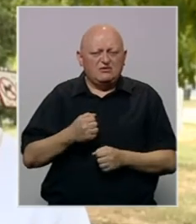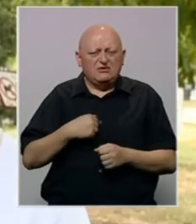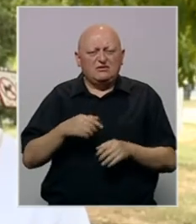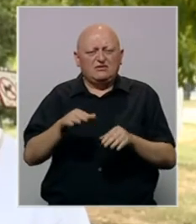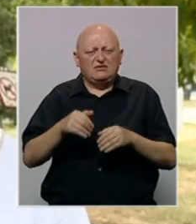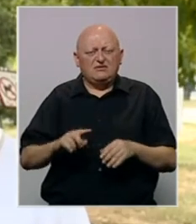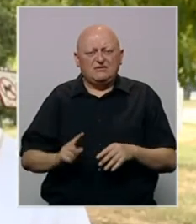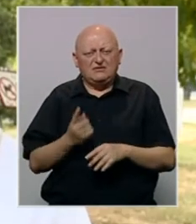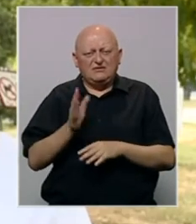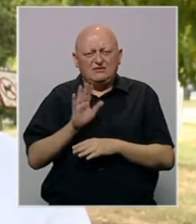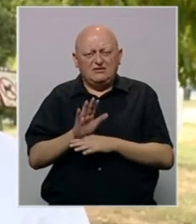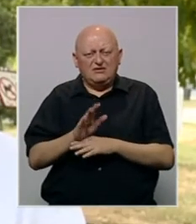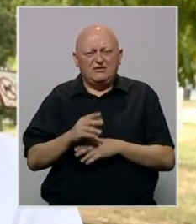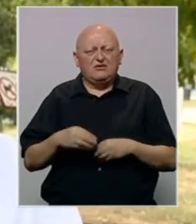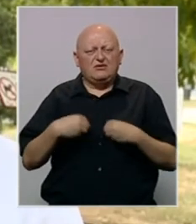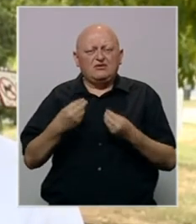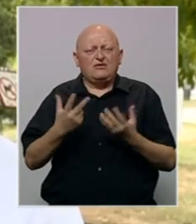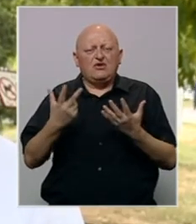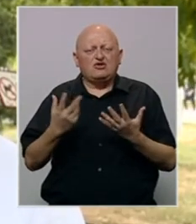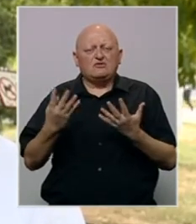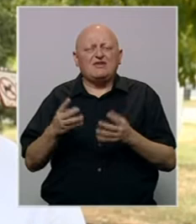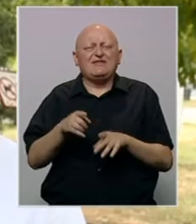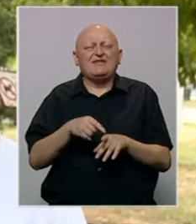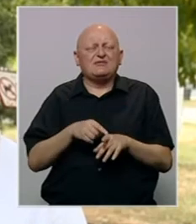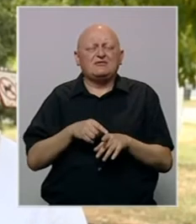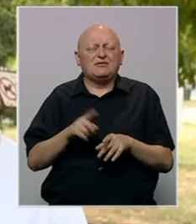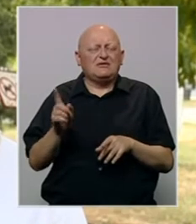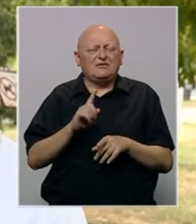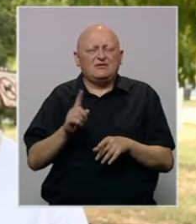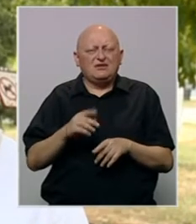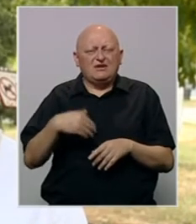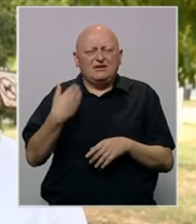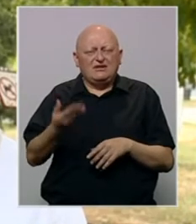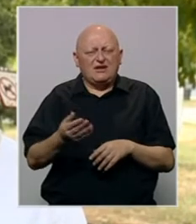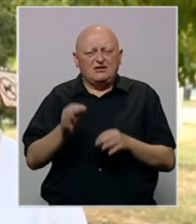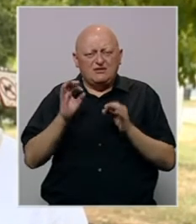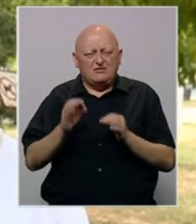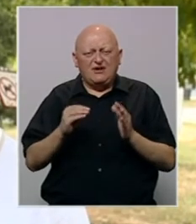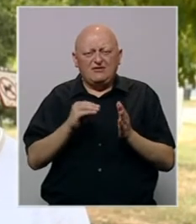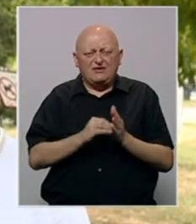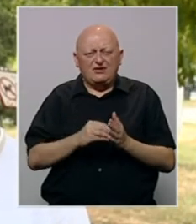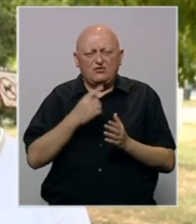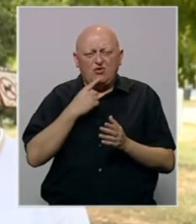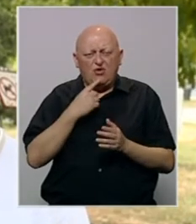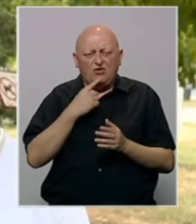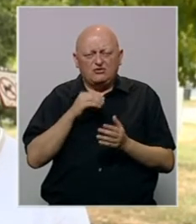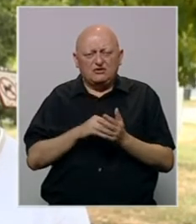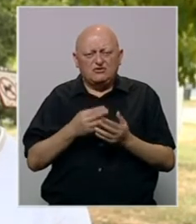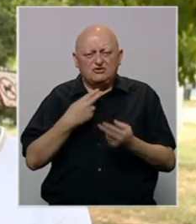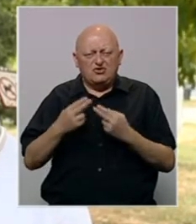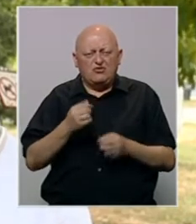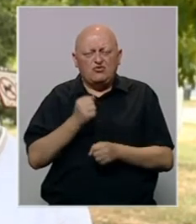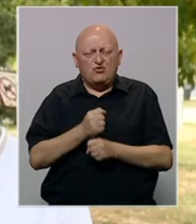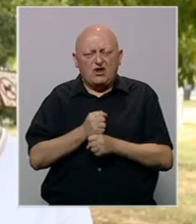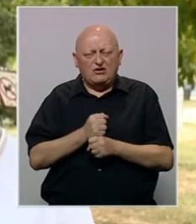shvatio da visoki predstavnik spominje 8. i 9. mjesec, nije zadao nikakav konkretni datum do kojega bi se dogovor trebao posjeći,